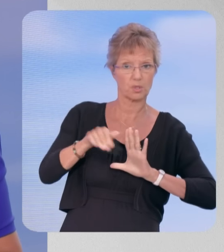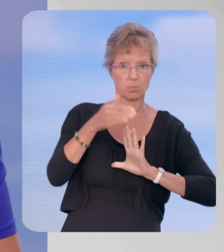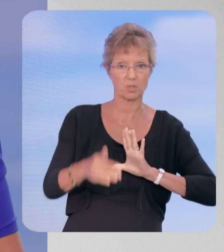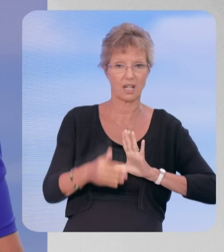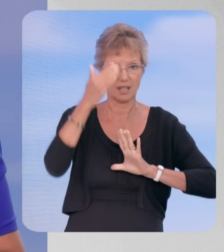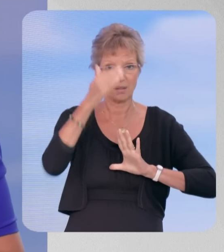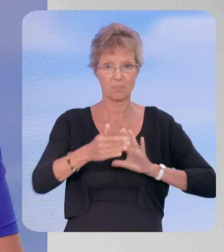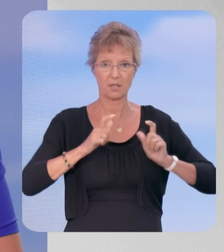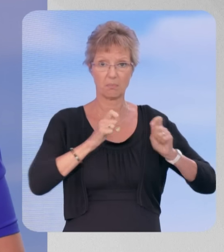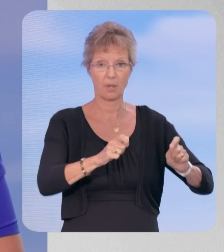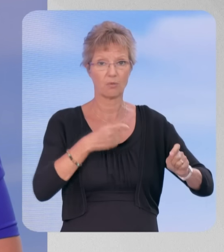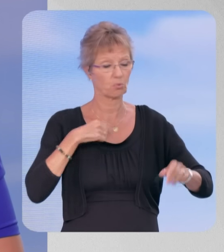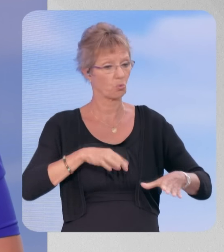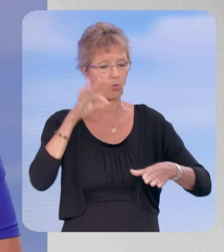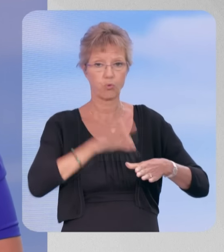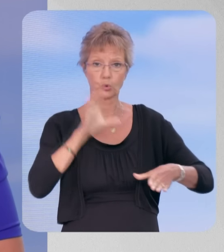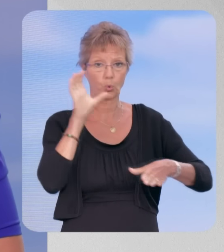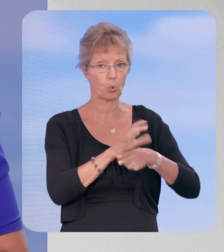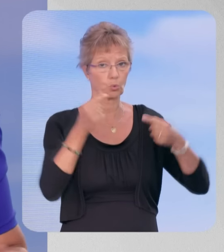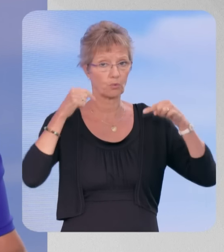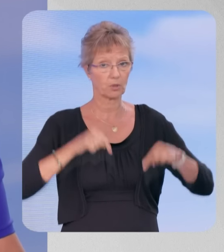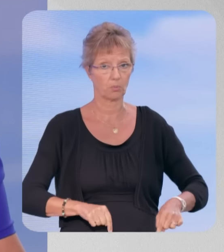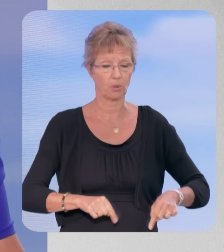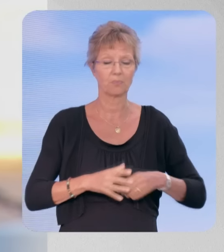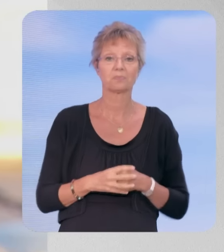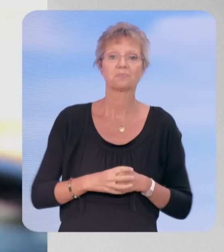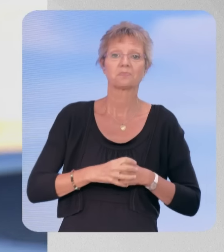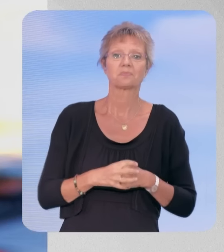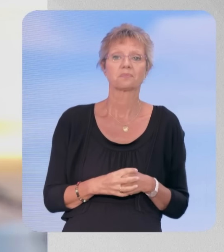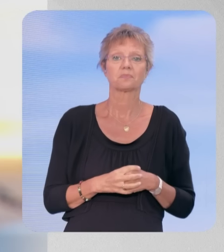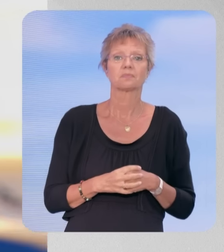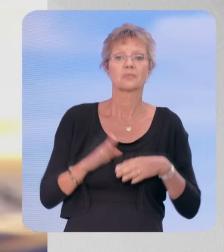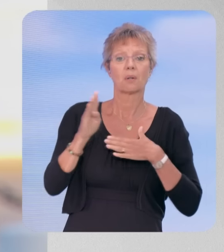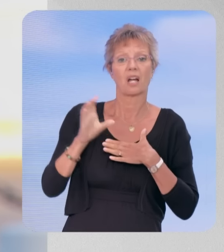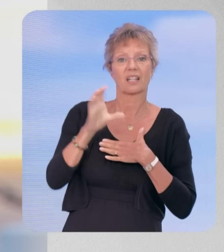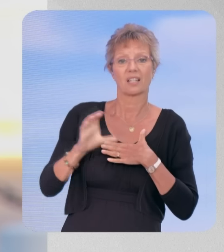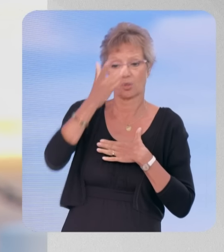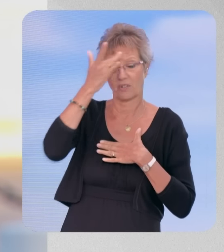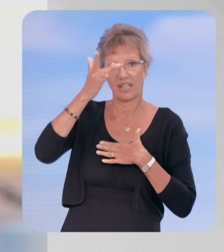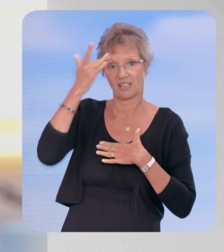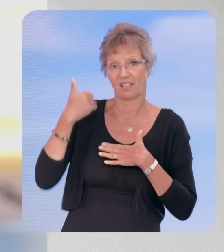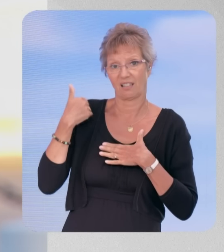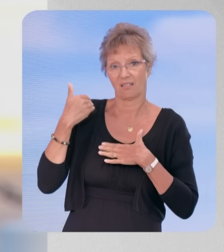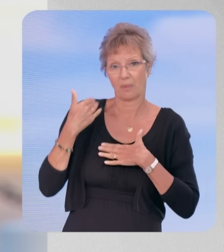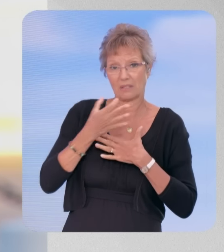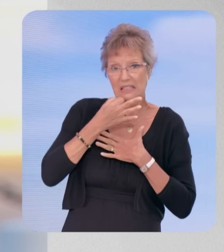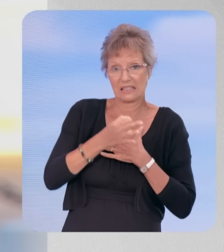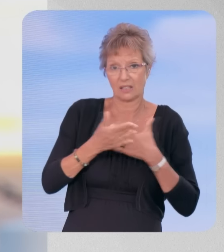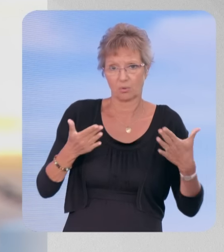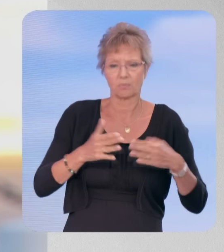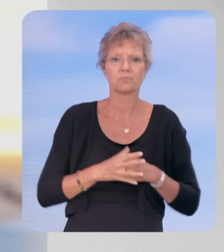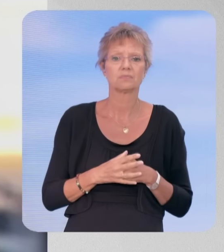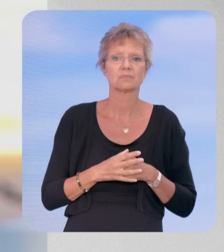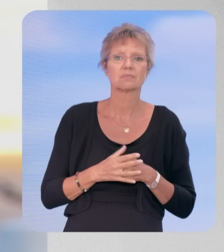tout autre gouvernement qui ne serait pas mené par Lucie Casté. – Bernard Cazeneuve aurait confié pendant l'été, en échangeant avec ses proches, qu'il souhaiterait